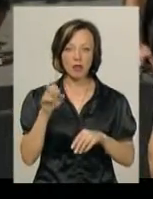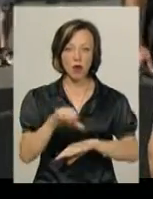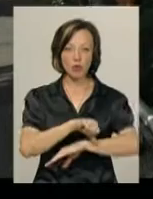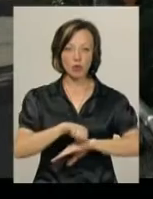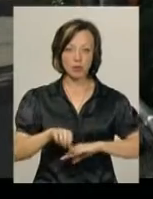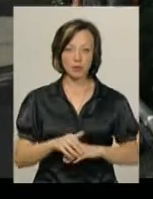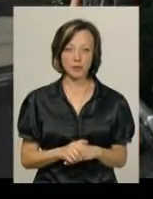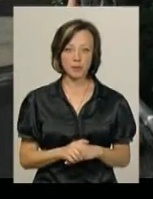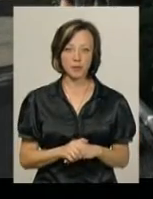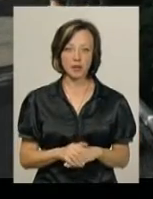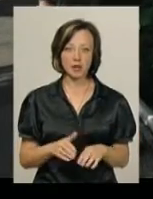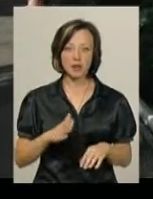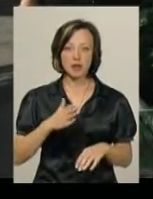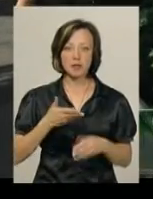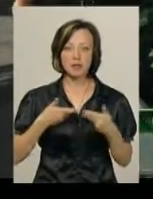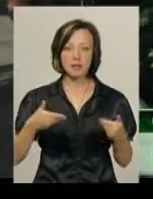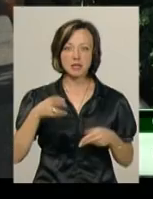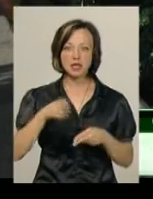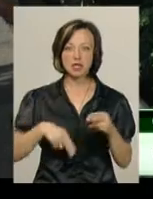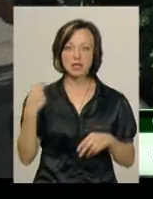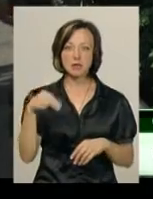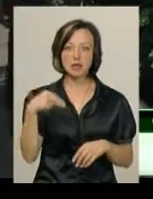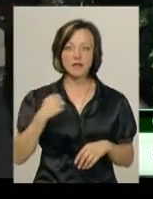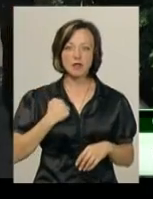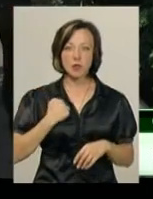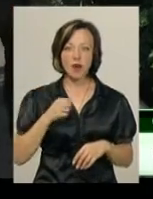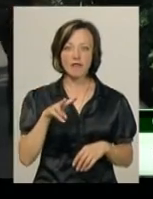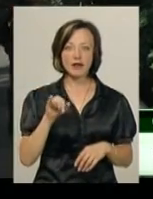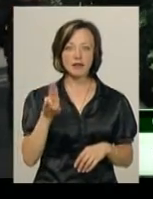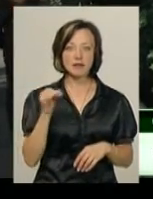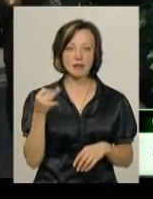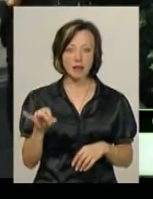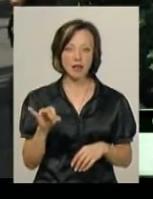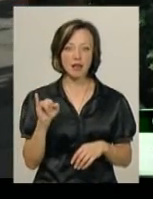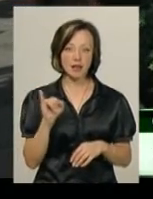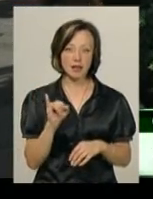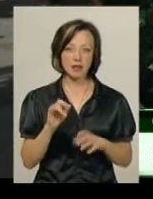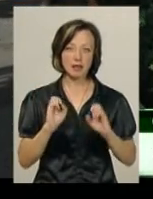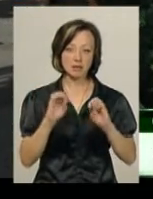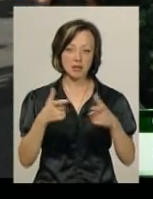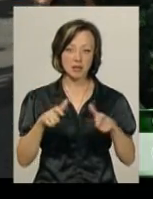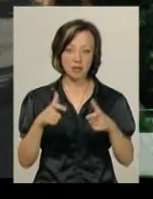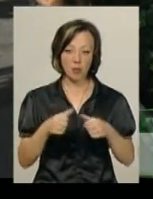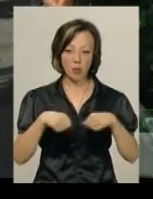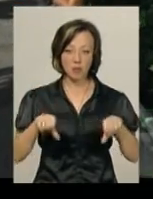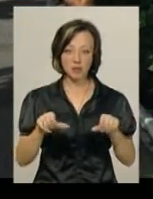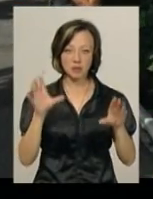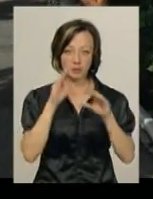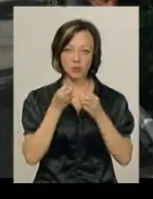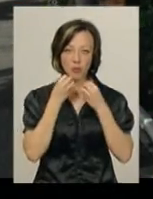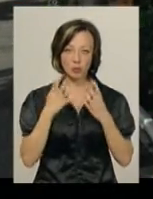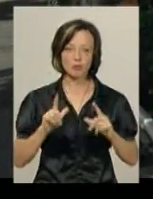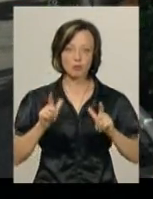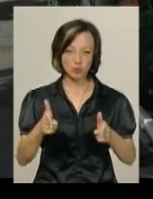кордоні. Ми закінчили запорізький ліцей військовий, ну і склав всі іспити, пройшов комісію, склав іспити добре,